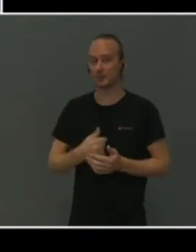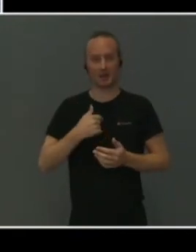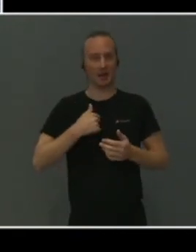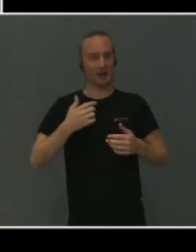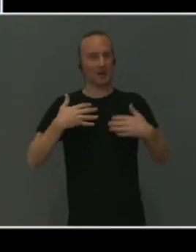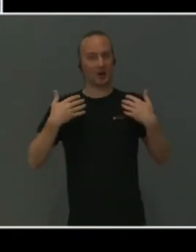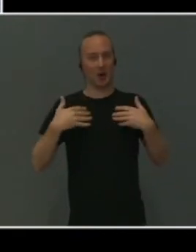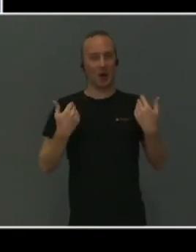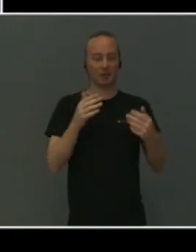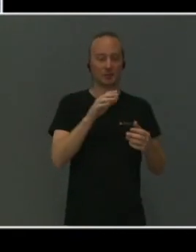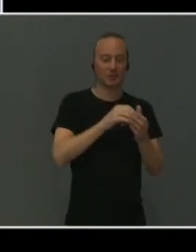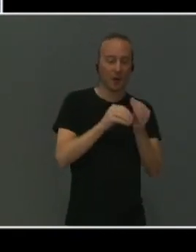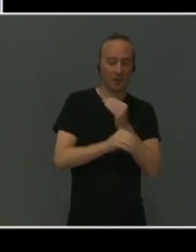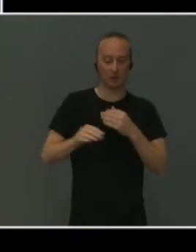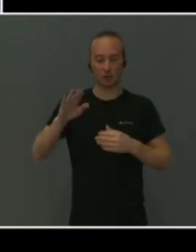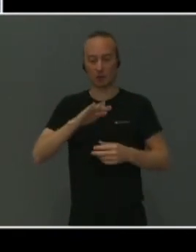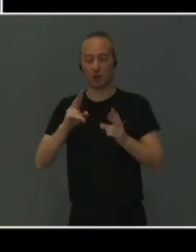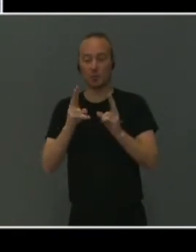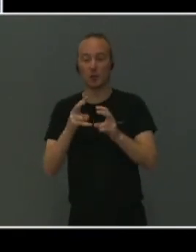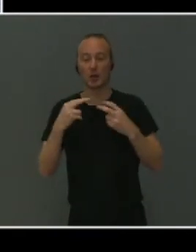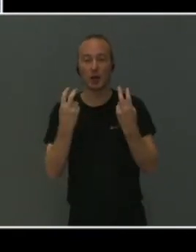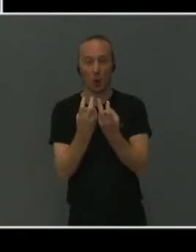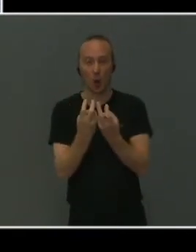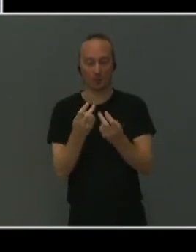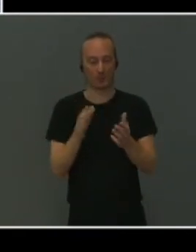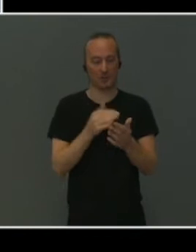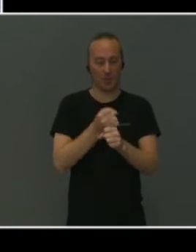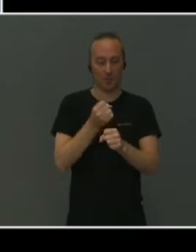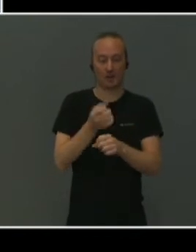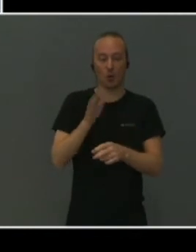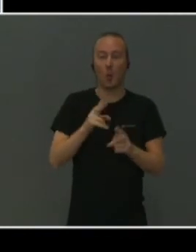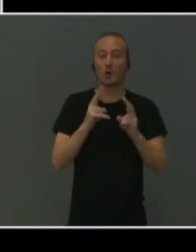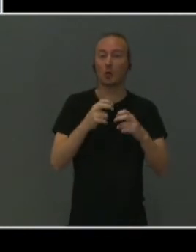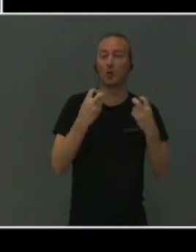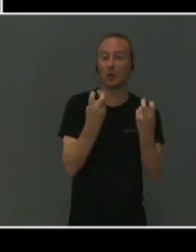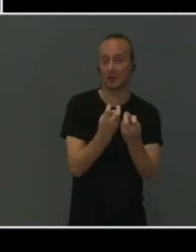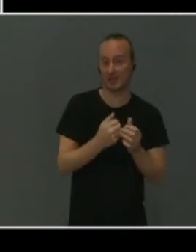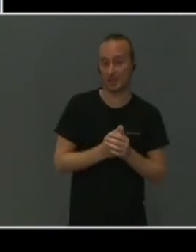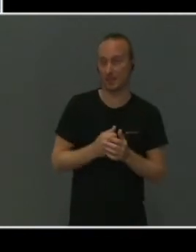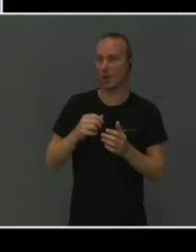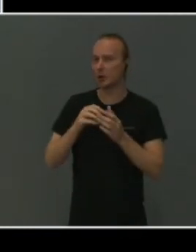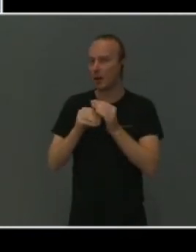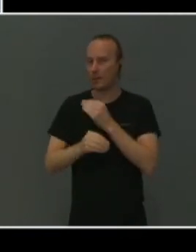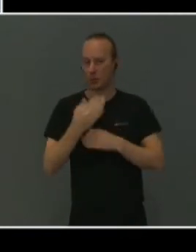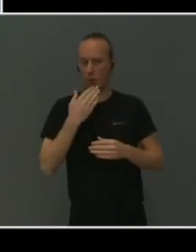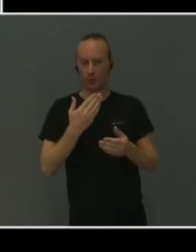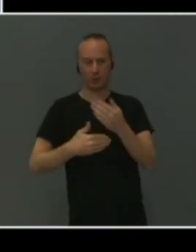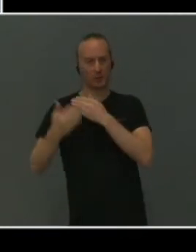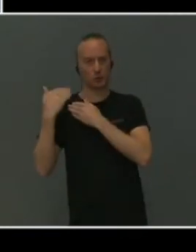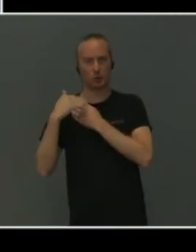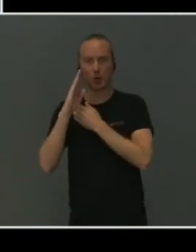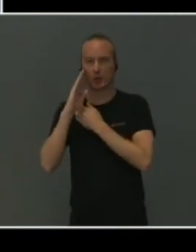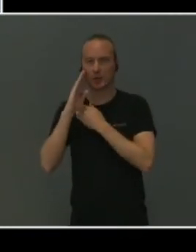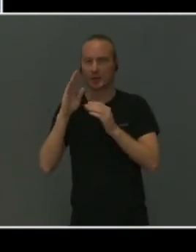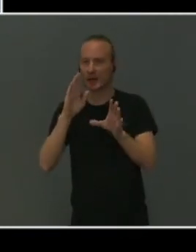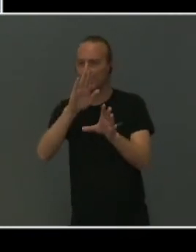Statped og Nasjonalt brukerråd går sammen om brukerkonferansene. Og jeg vet at Statped har god tradisjon for å lytte til dere